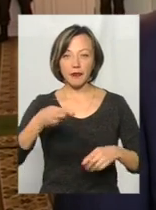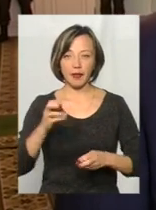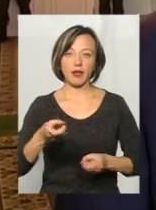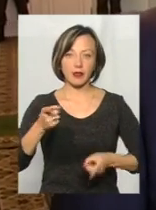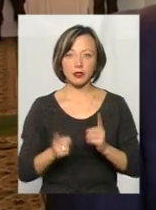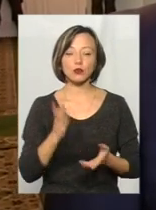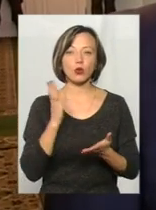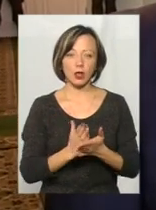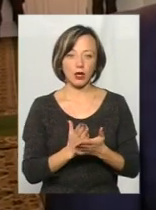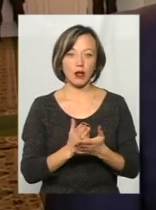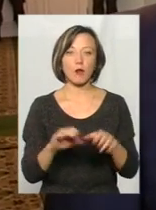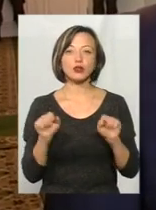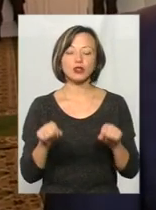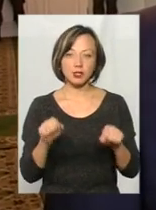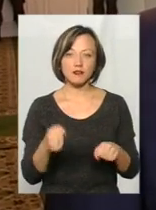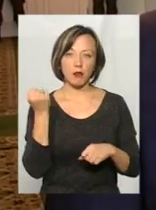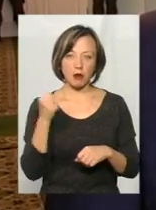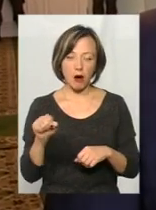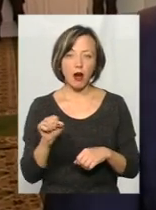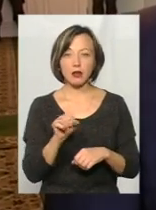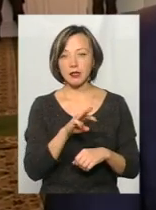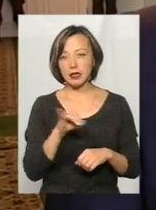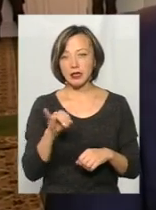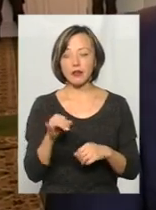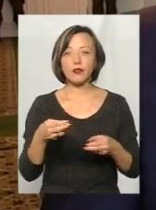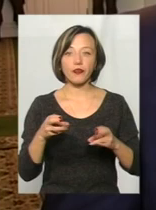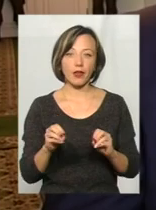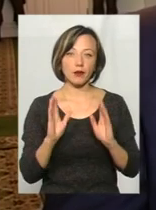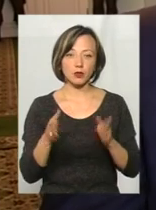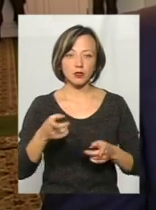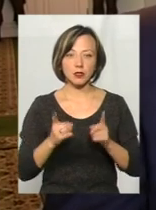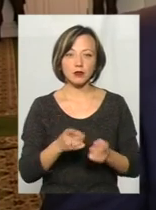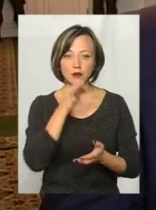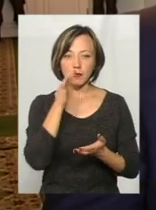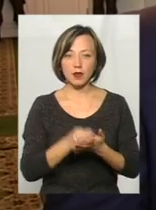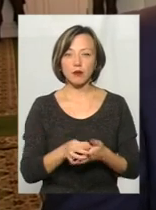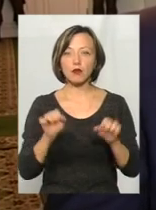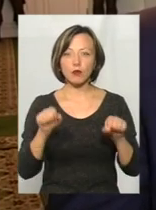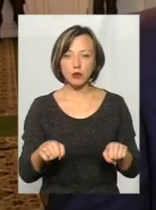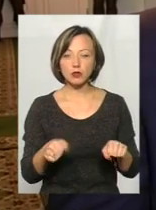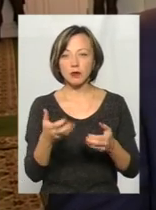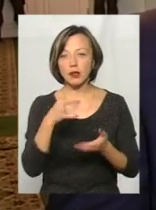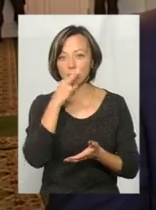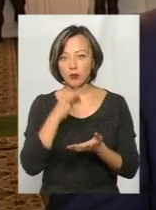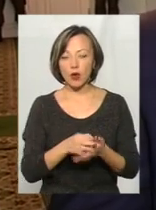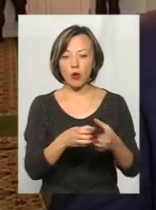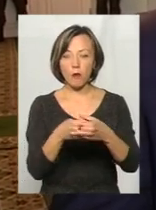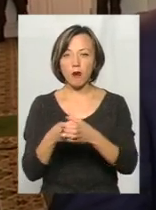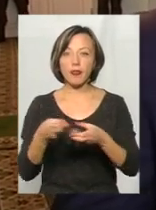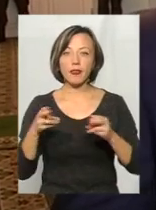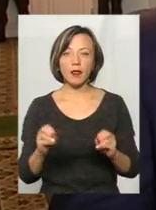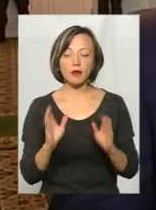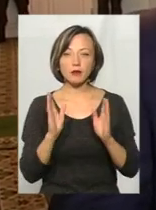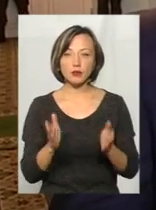є можливість перемагати, і де ми будемо дійсно брати відповідальність, де ми можемо брати відповідальність в тих громадах, в нас є